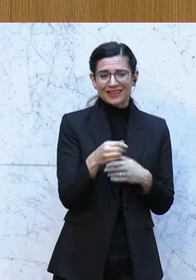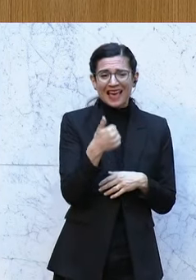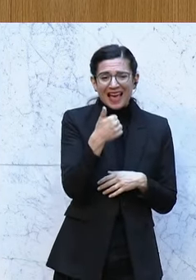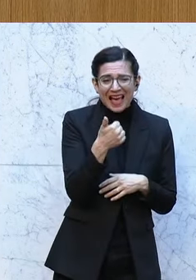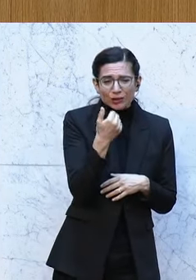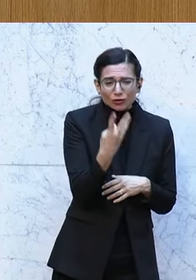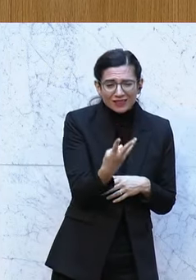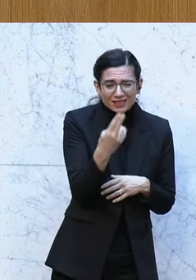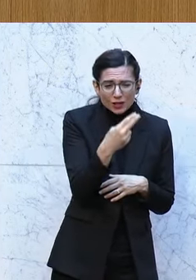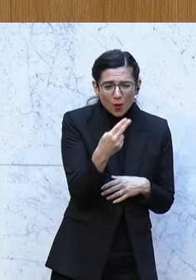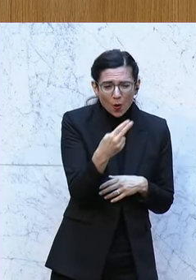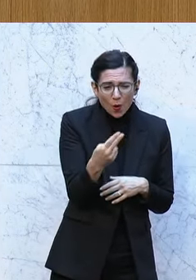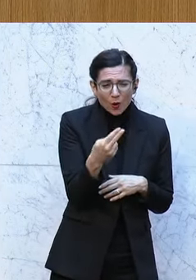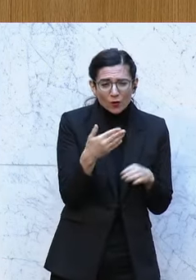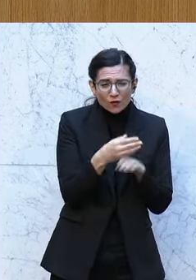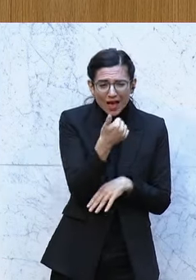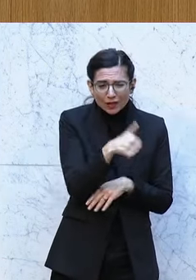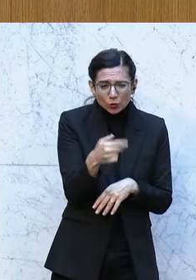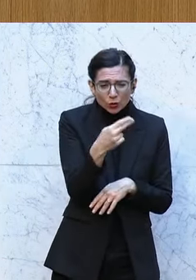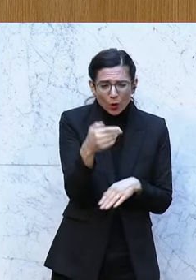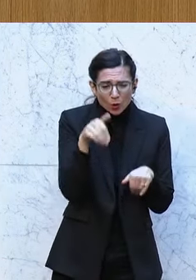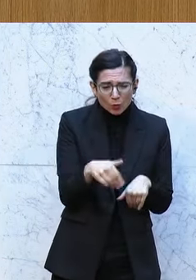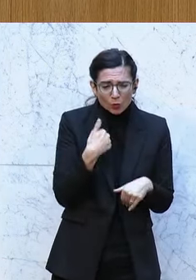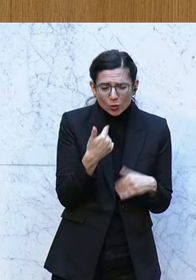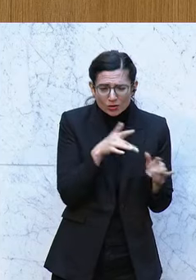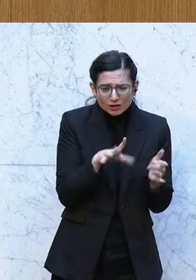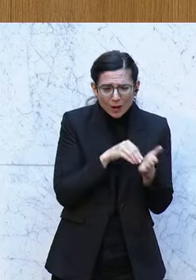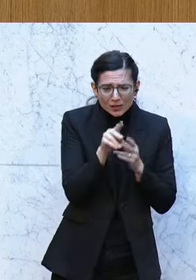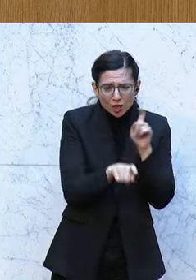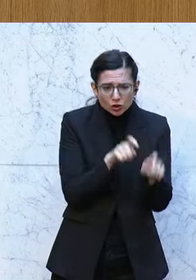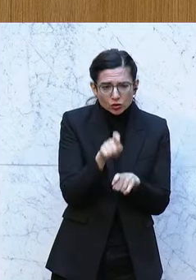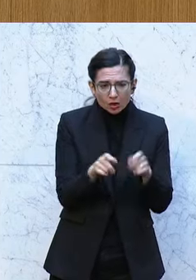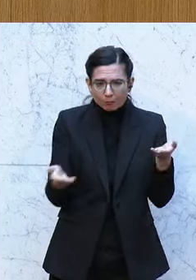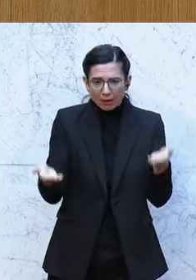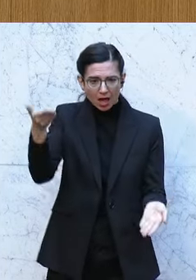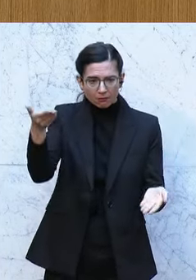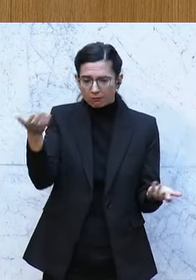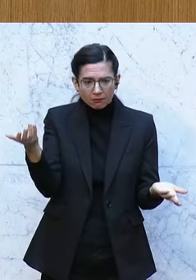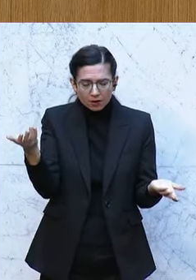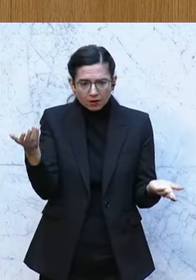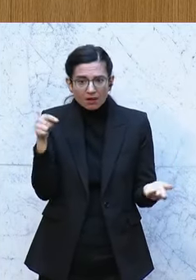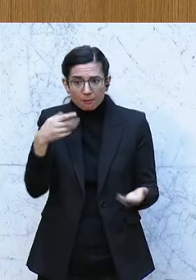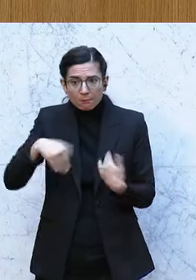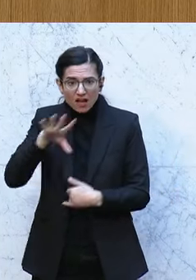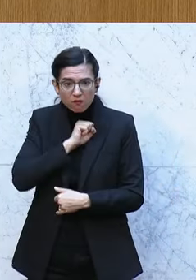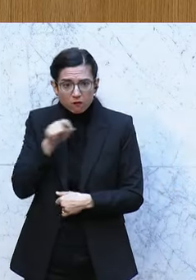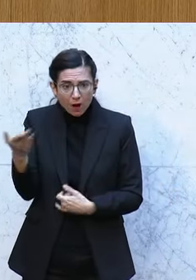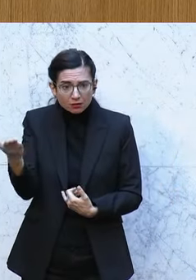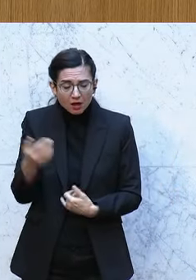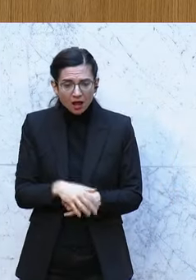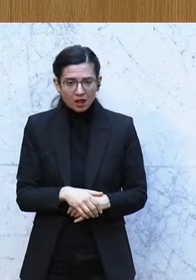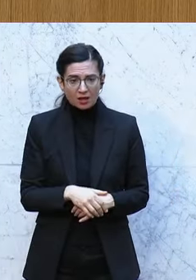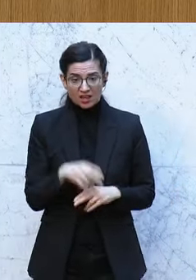,30 Euro für 100 Euro, die sie verdienen. Das ist eine steuerliche Ungleichbehandlung, dass denen, denen es